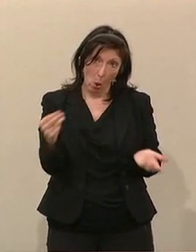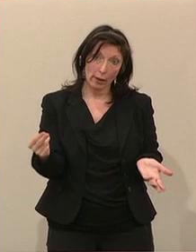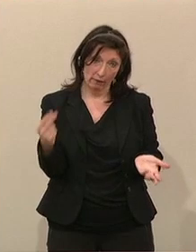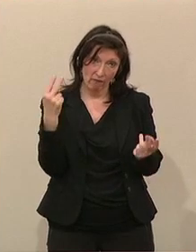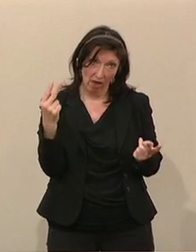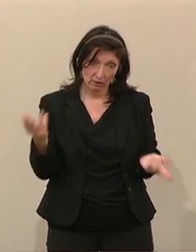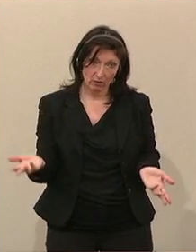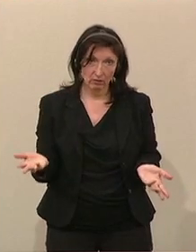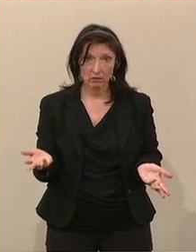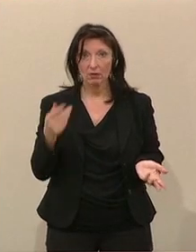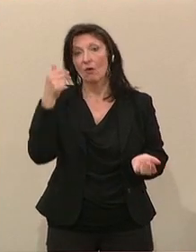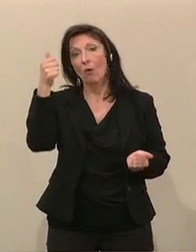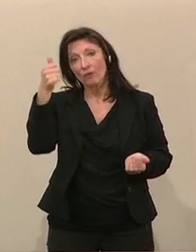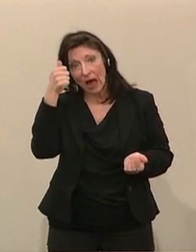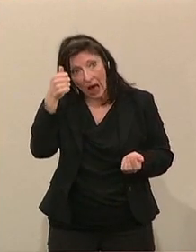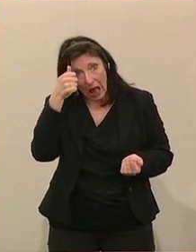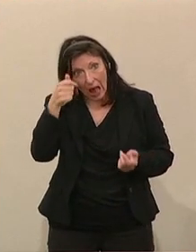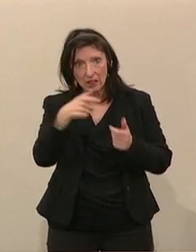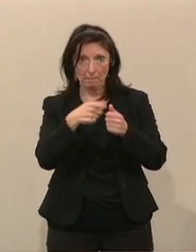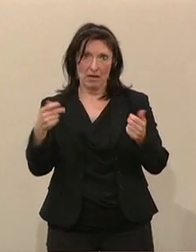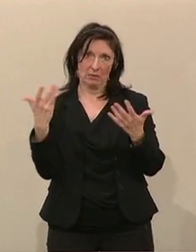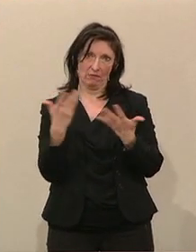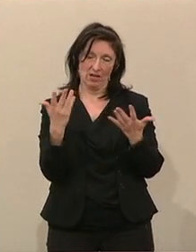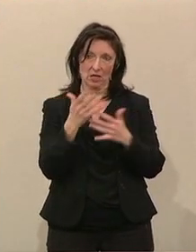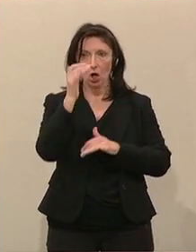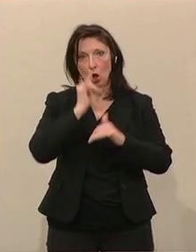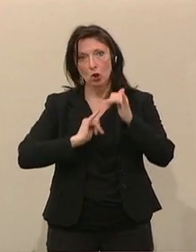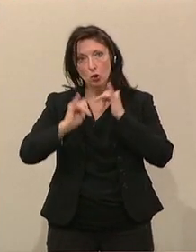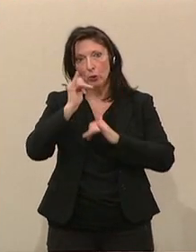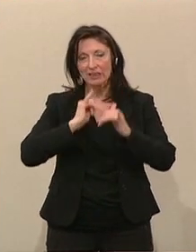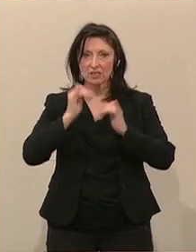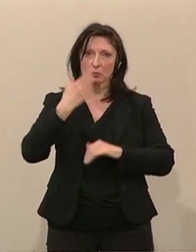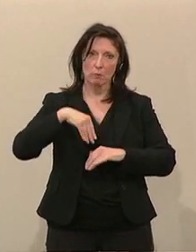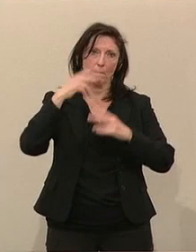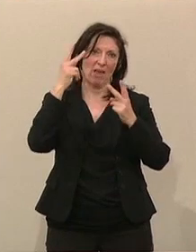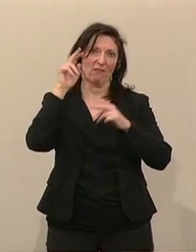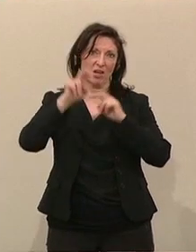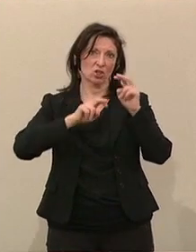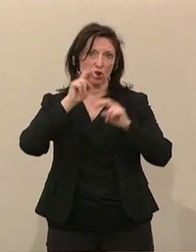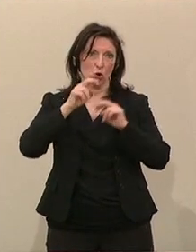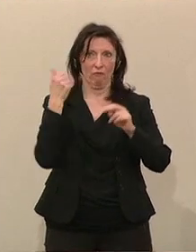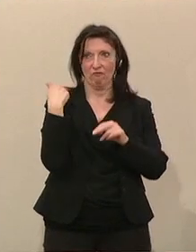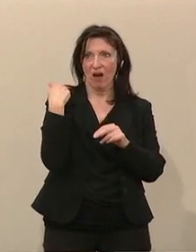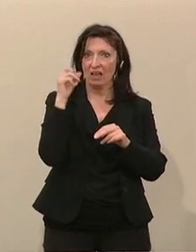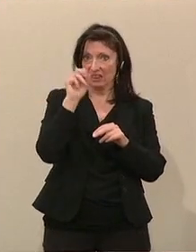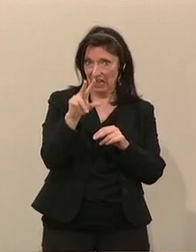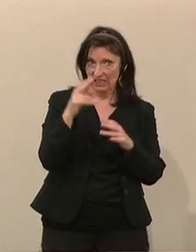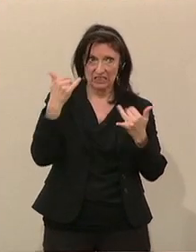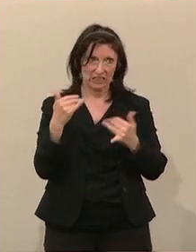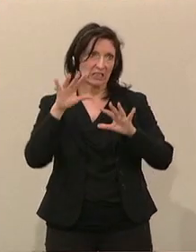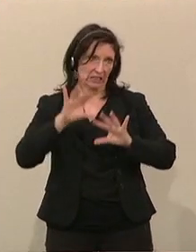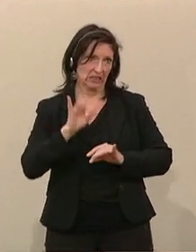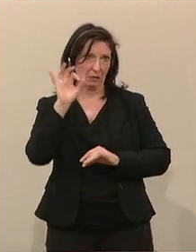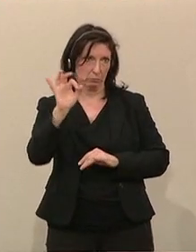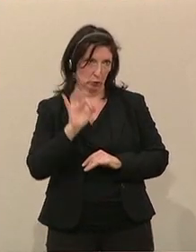eben die Rücknahme der Tourismusmehrwertsteuer von 13 auf 10 Prozent. Und wir haben im